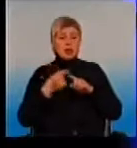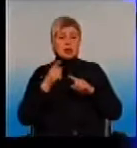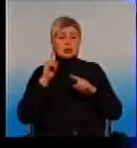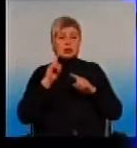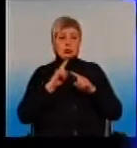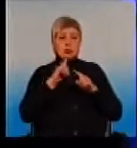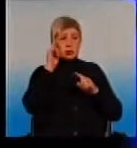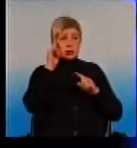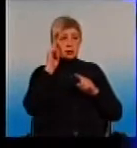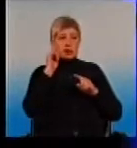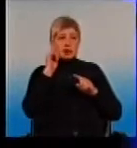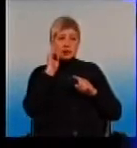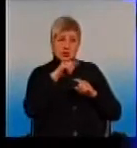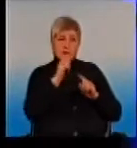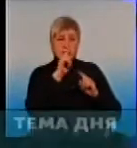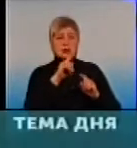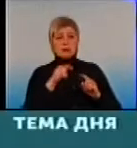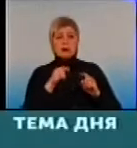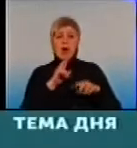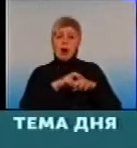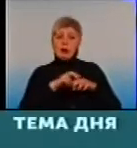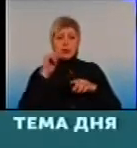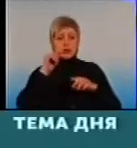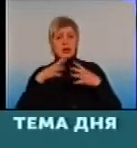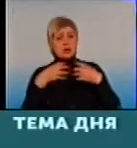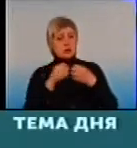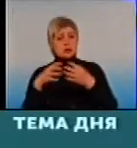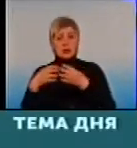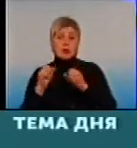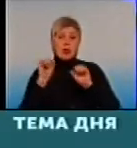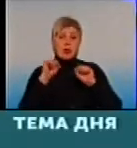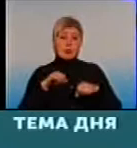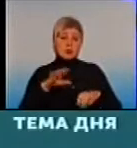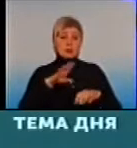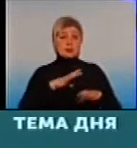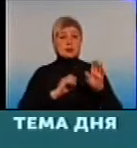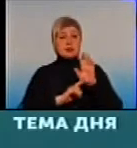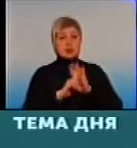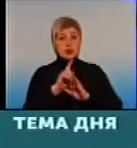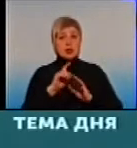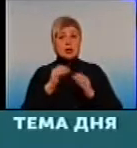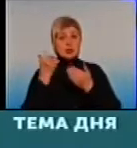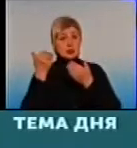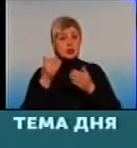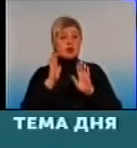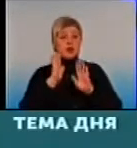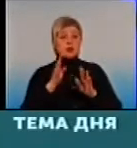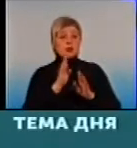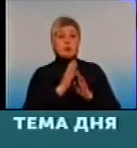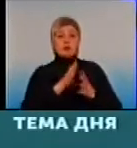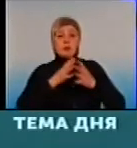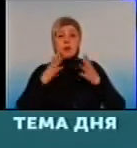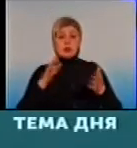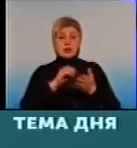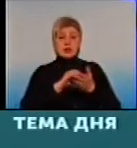знают семьи пациентов, знают достаточно много информации. Может быть, в начале к ним и будет больше записываться